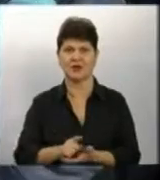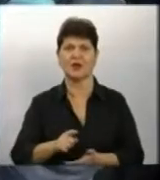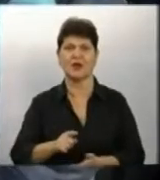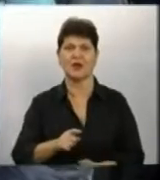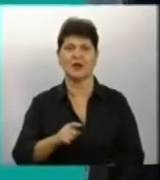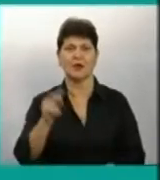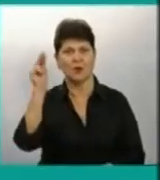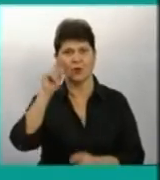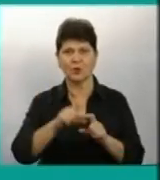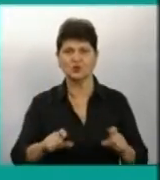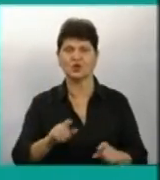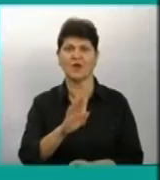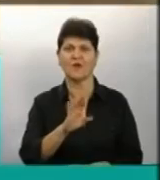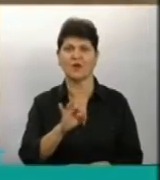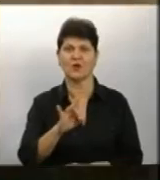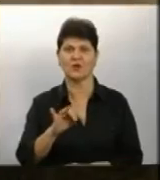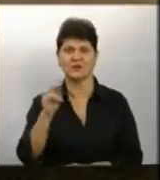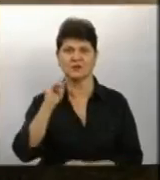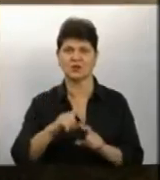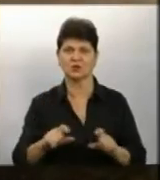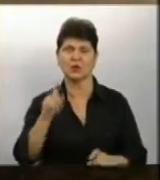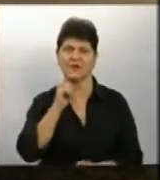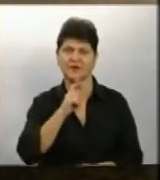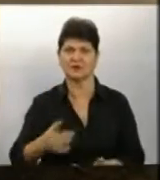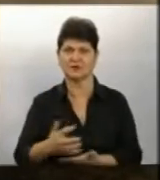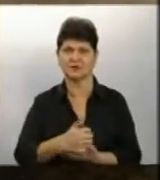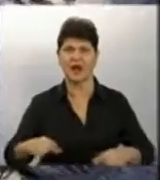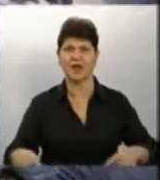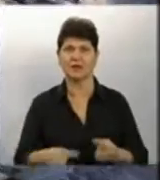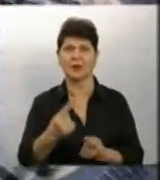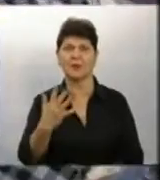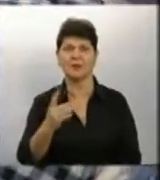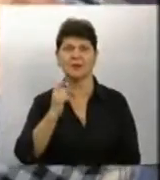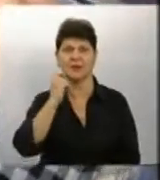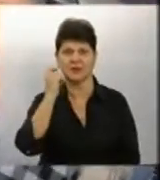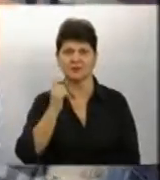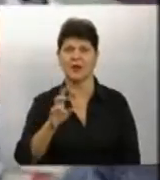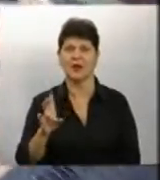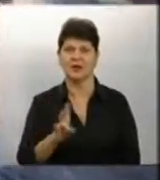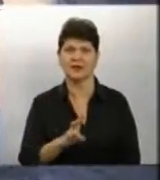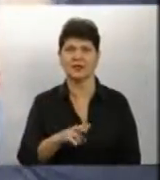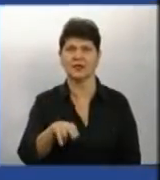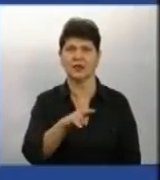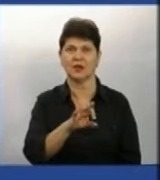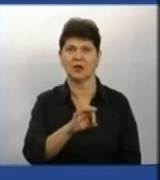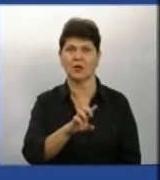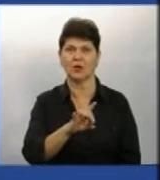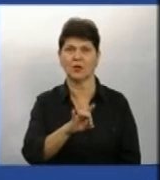Вороновицької школи У Вінниці збирають гроші для реабілітації 5-річного Нікіти Добровольського зі Жмеринки